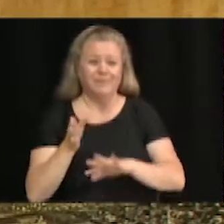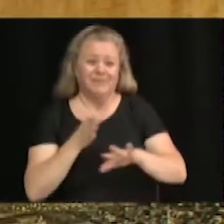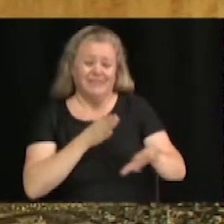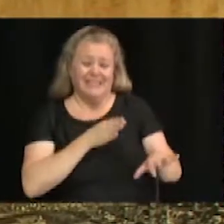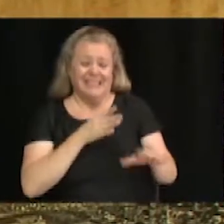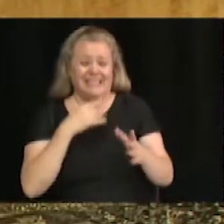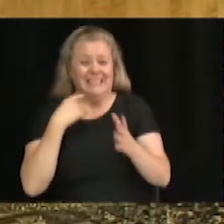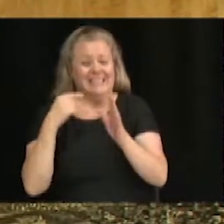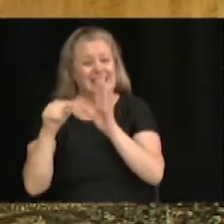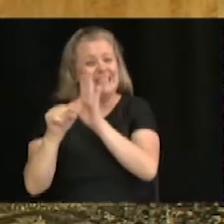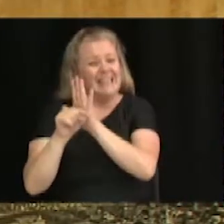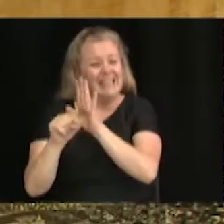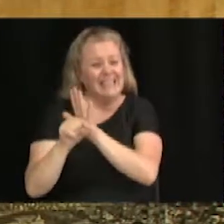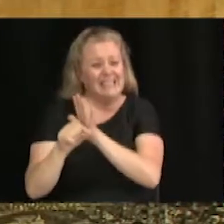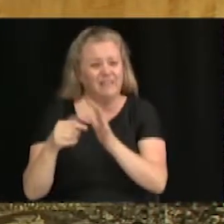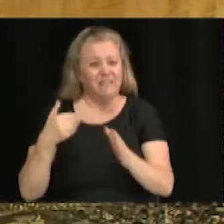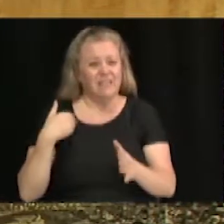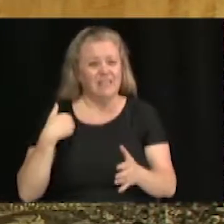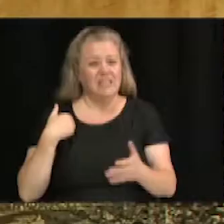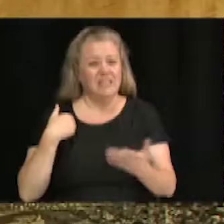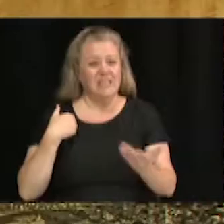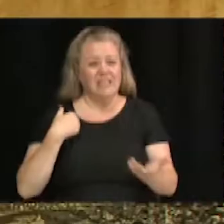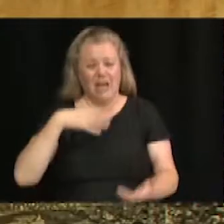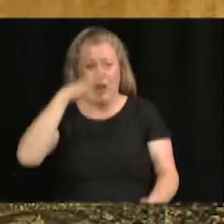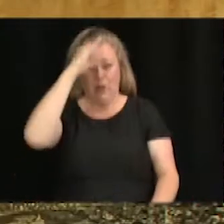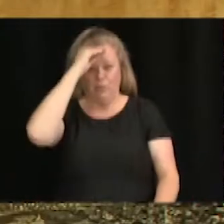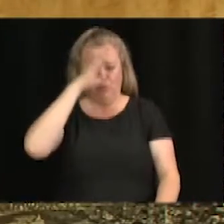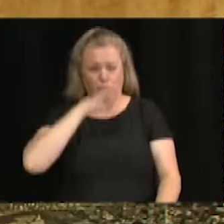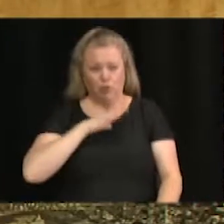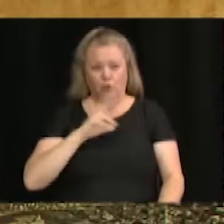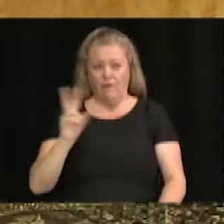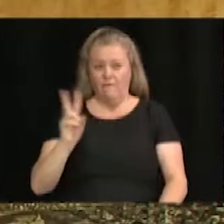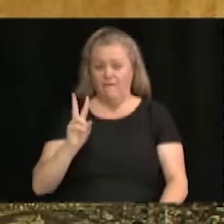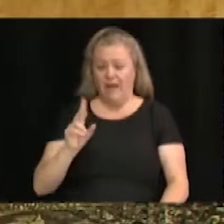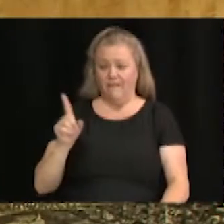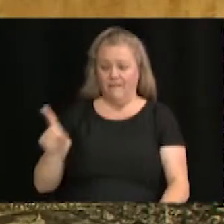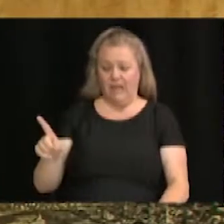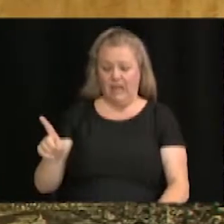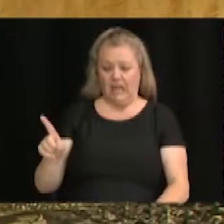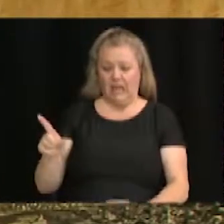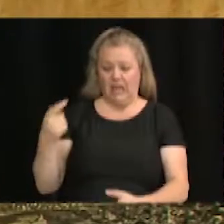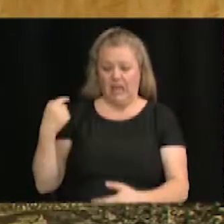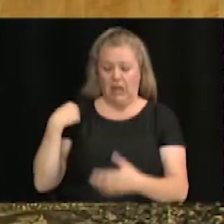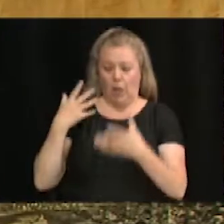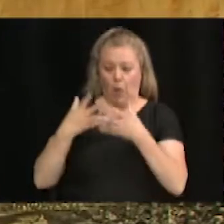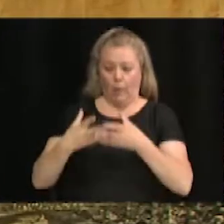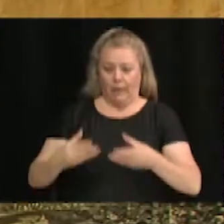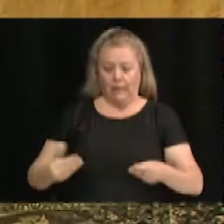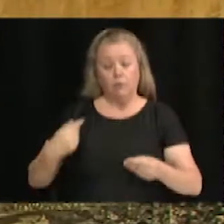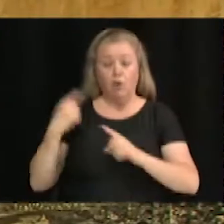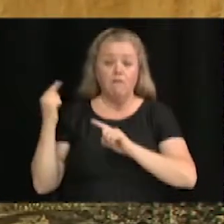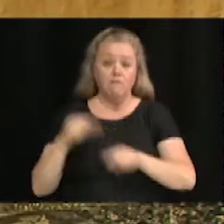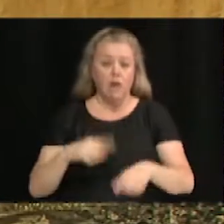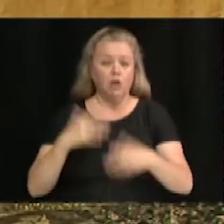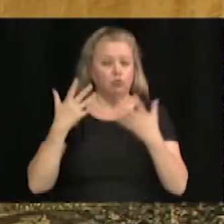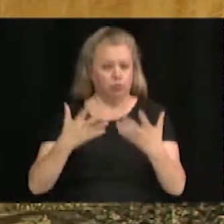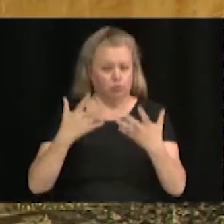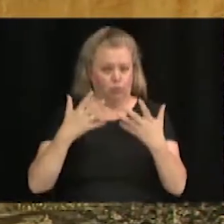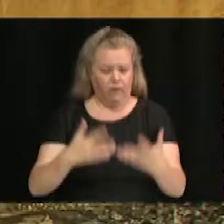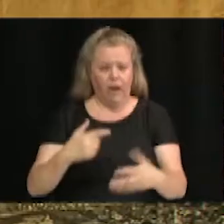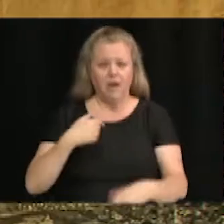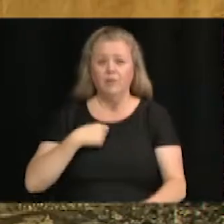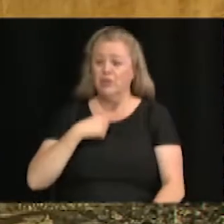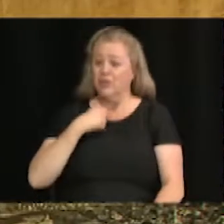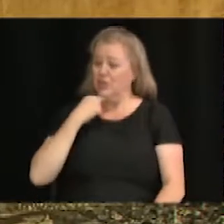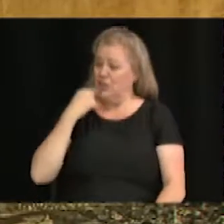Le négatif, c'est que M. Verville, y a, à la fin de l'hiver, au printemps, je viens ici assez souvent, j'avais dit que le